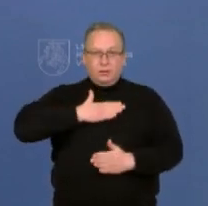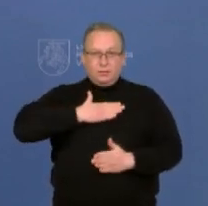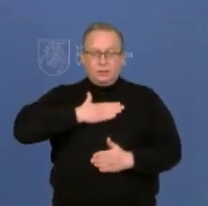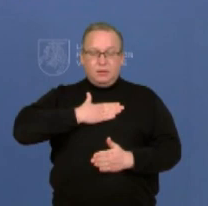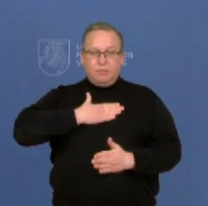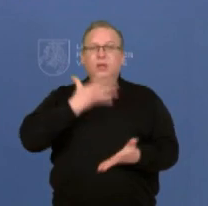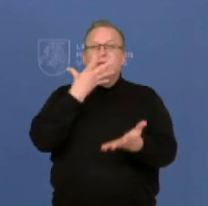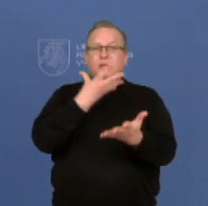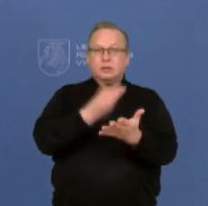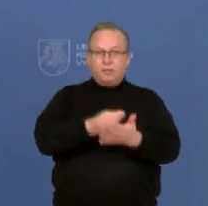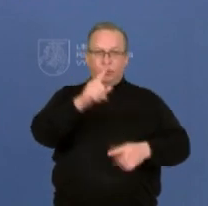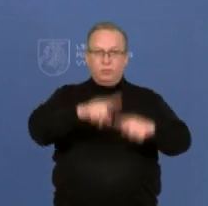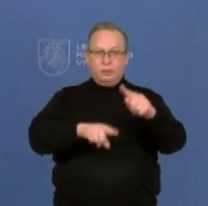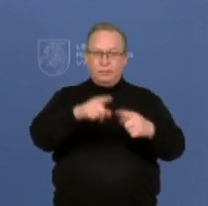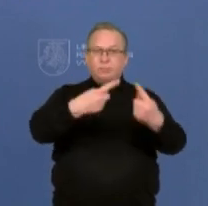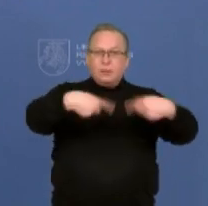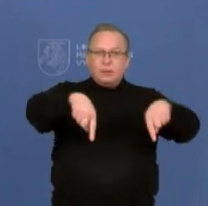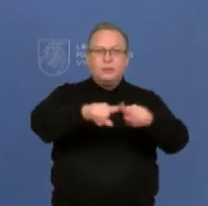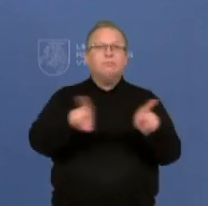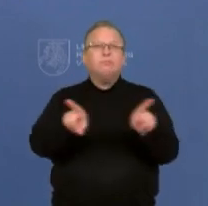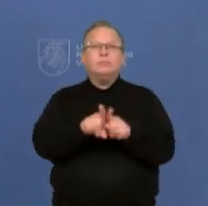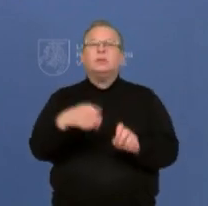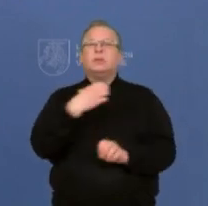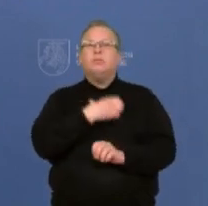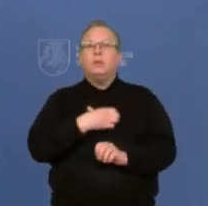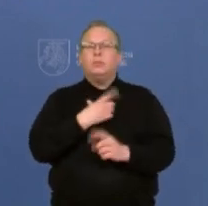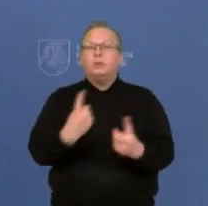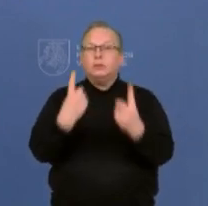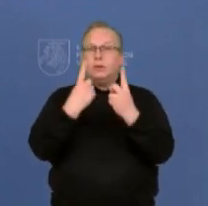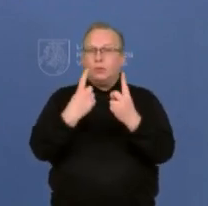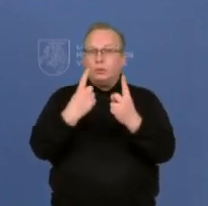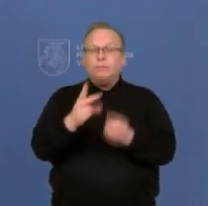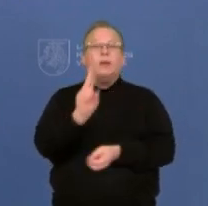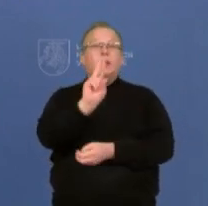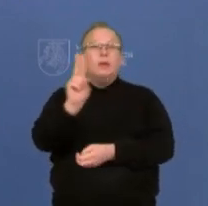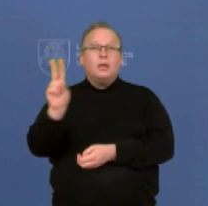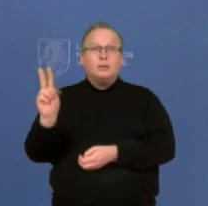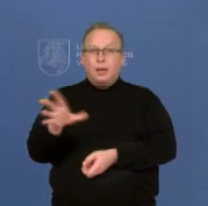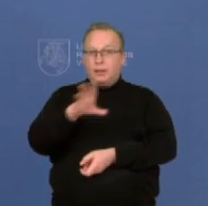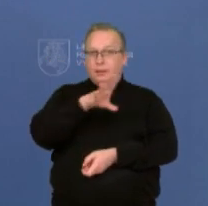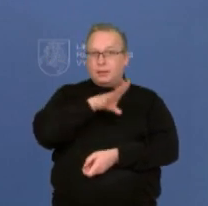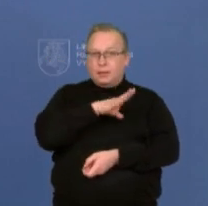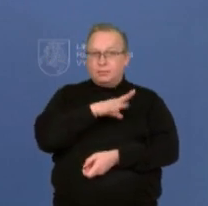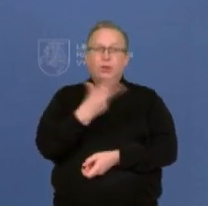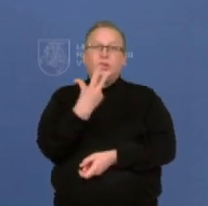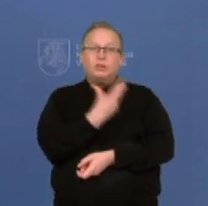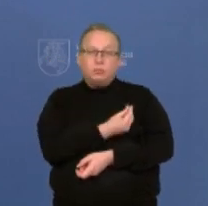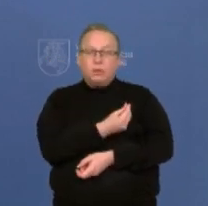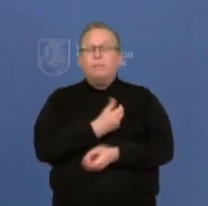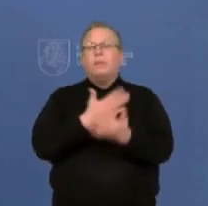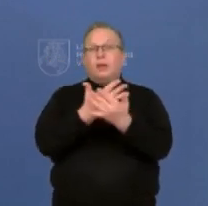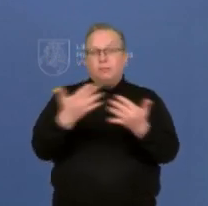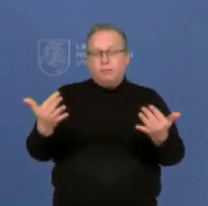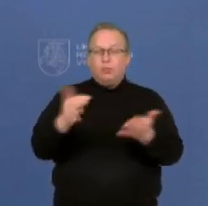ne tik savo artimuosius, bet kas yra labai svarbu, apsaugoti ir tuos, kurie negali skiepytis dėl pačių